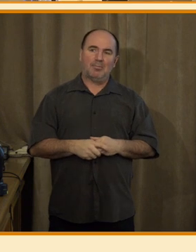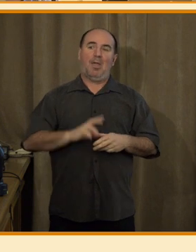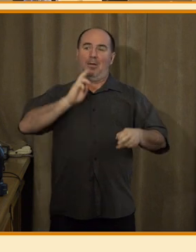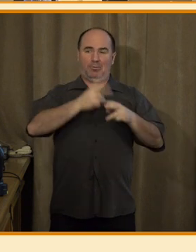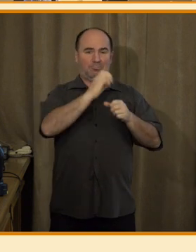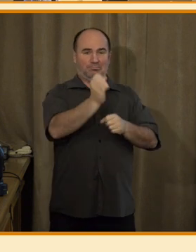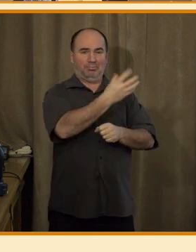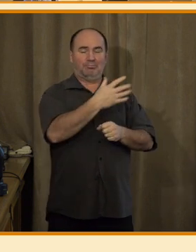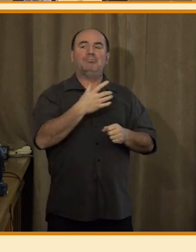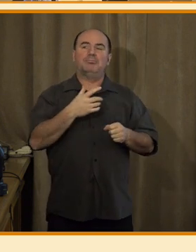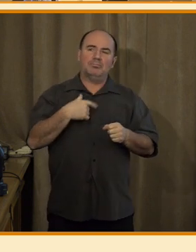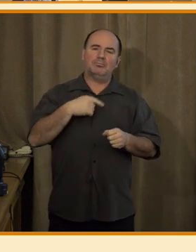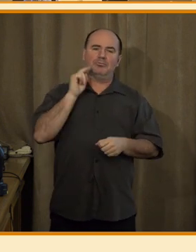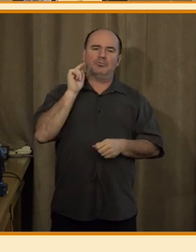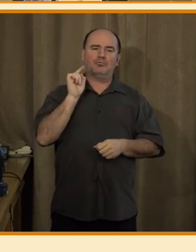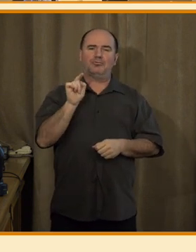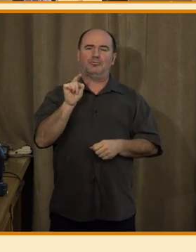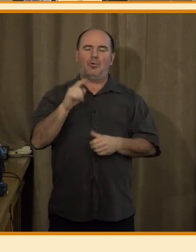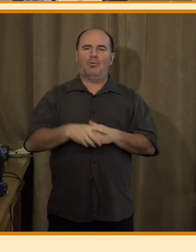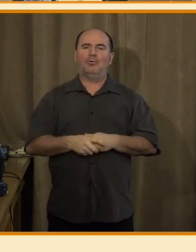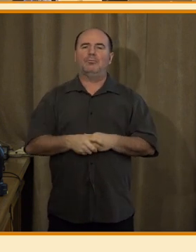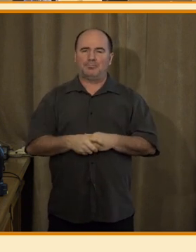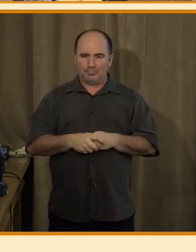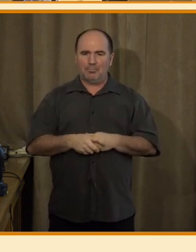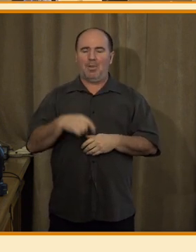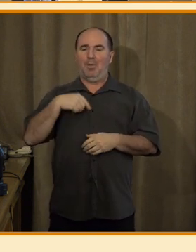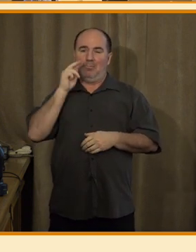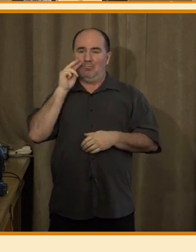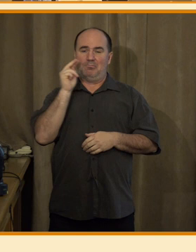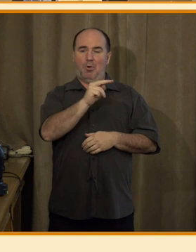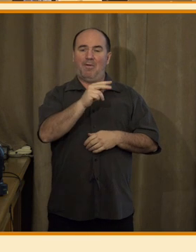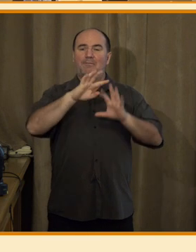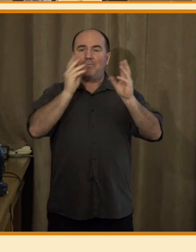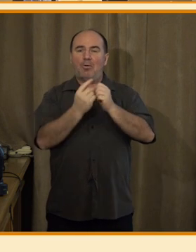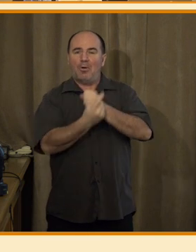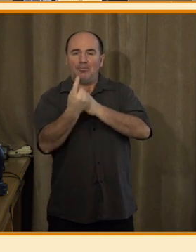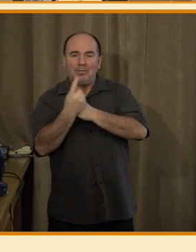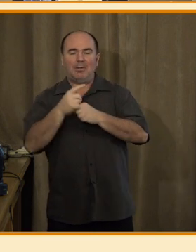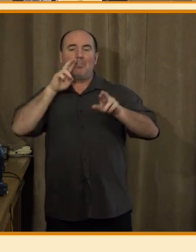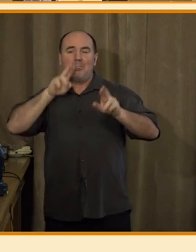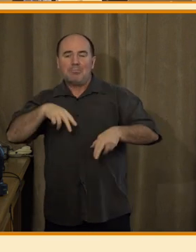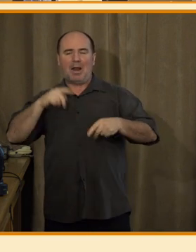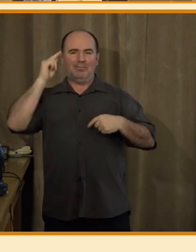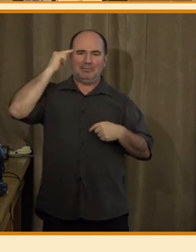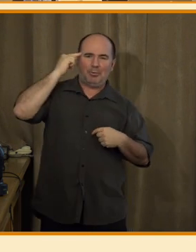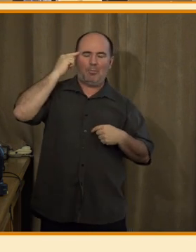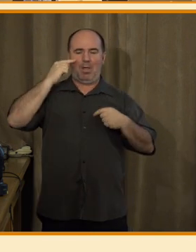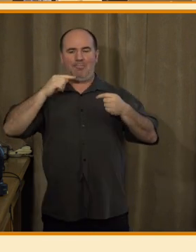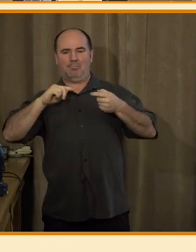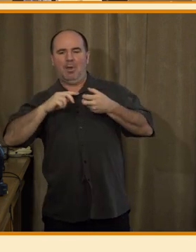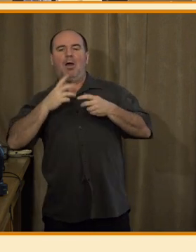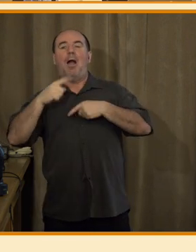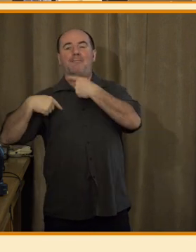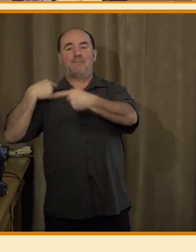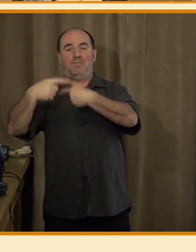více neprávní slide, ale když se podíváme na všechny ty důsledky těch právních otázek a toho, kam ten vývoj spěje,